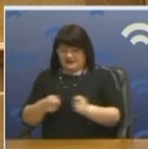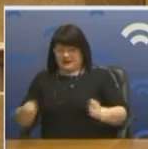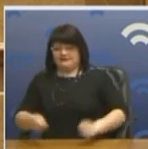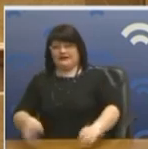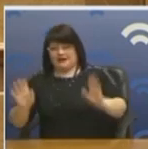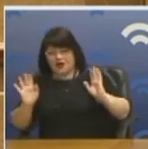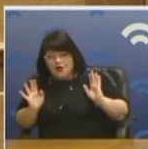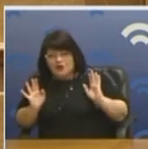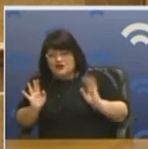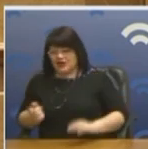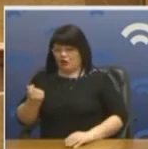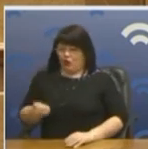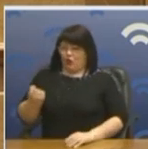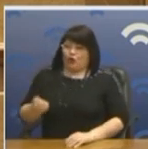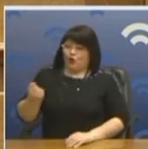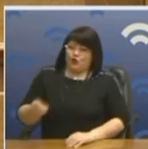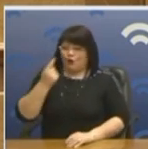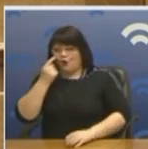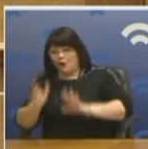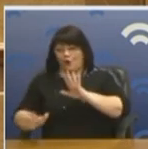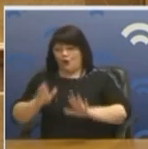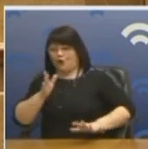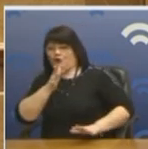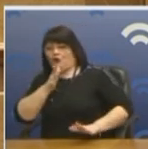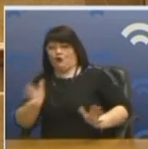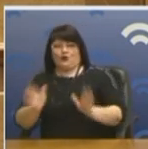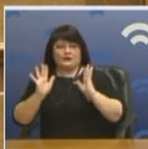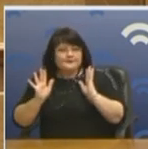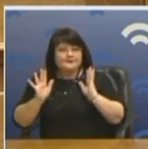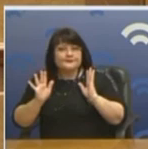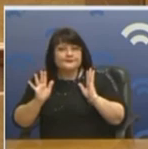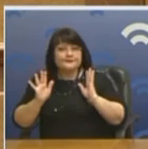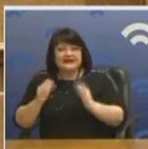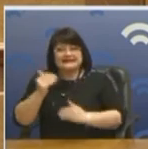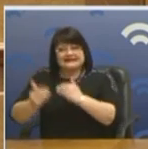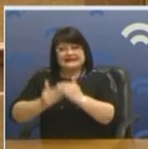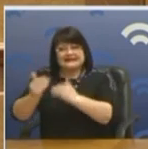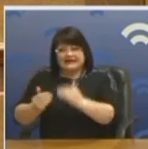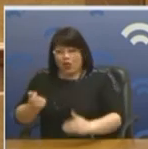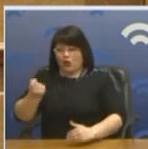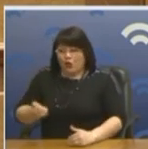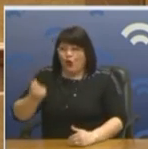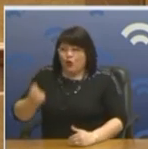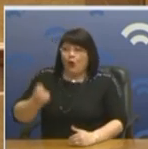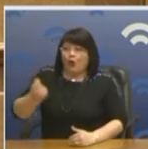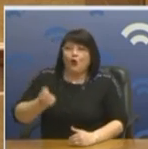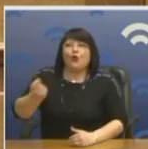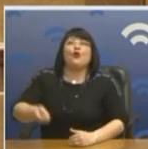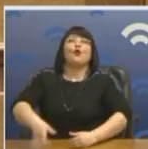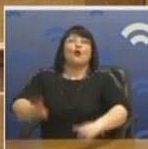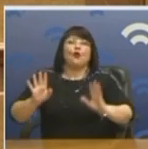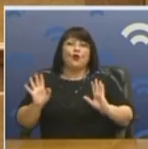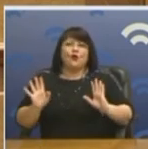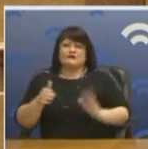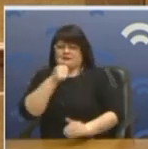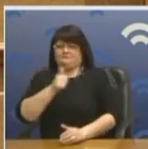με δοσολογία και υποθυπουργέ. Το πάρτε με δοσολογία. Με δοσολογία. Δώσει, δώσει, δώσει, σταγόνα, σταγόνα. Σαν τον κυριοσμικό μαρτύριο έχει γίνει